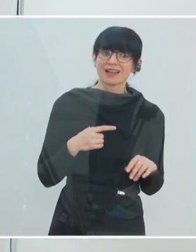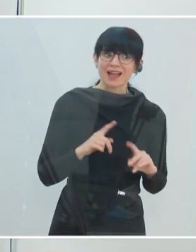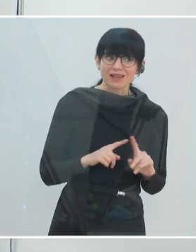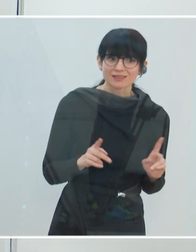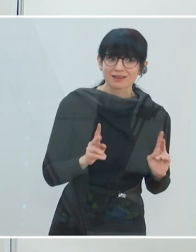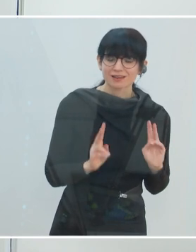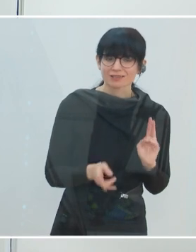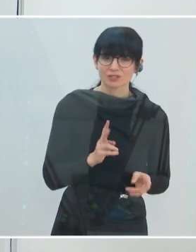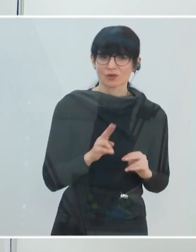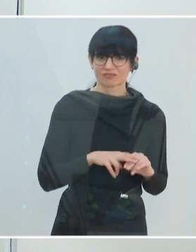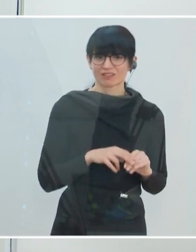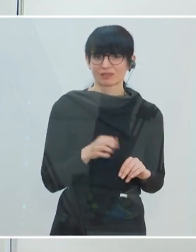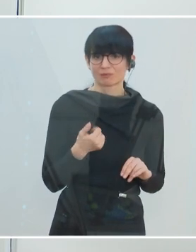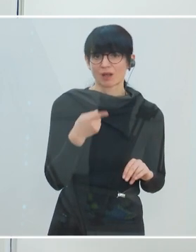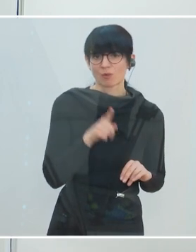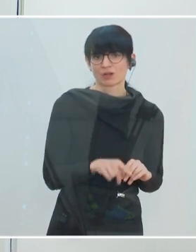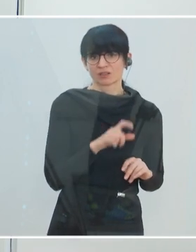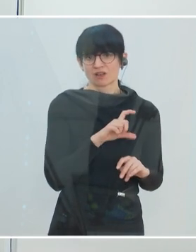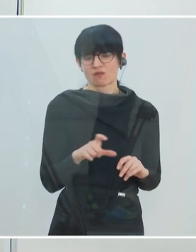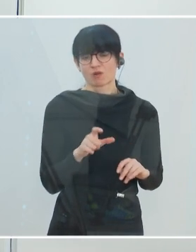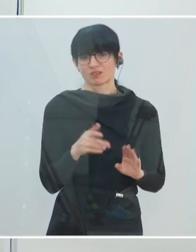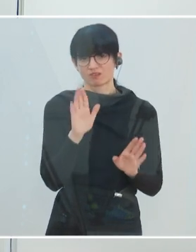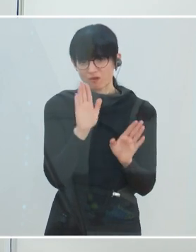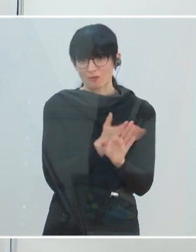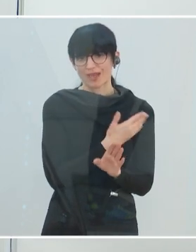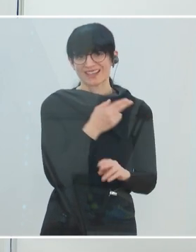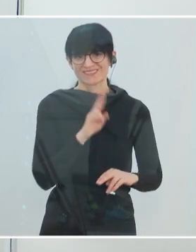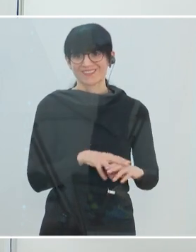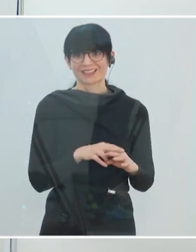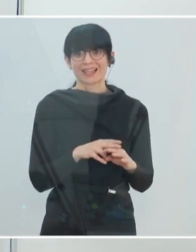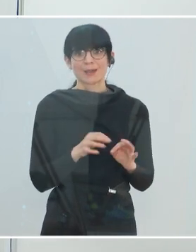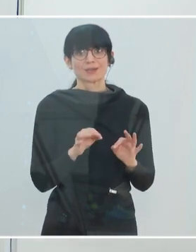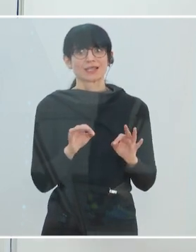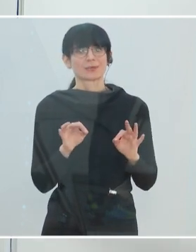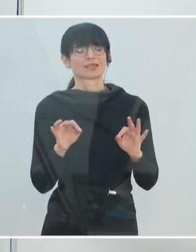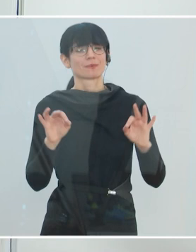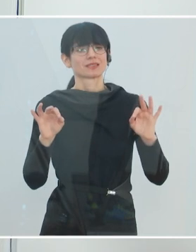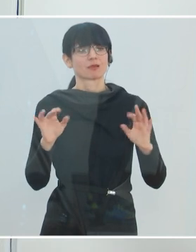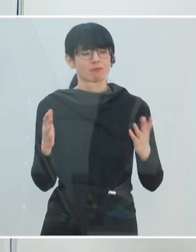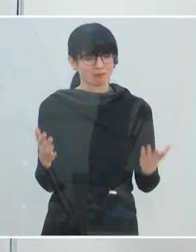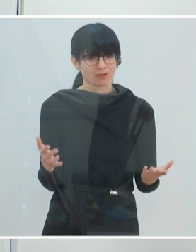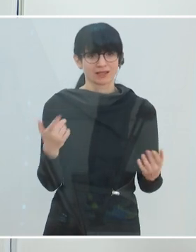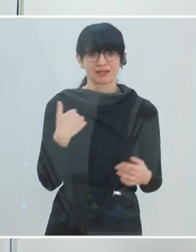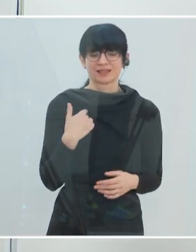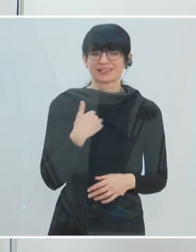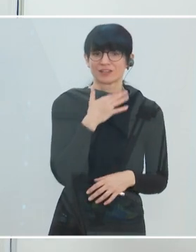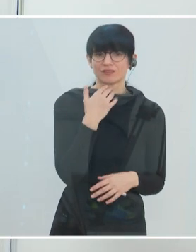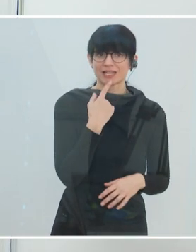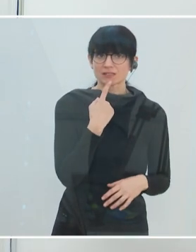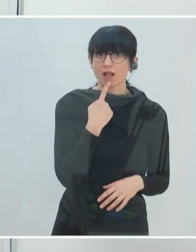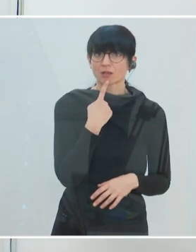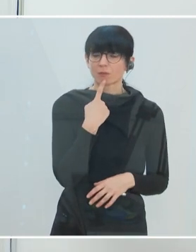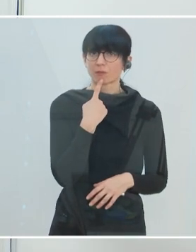wenn mal Monate oder Wochen, Monate vergangen sind, wenn es mal eine bessere Lage wird, dann sagen die meisten